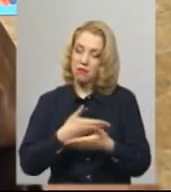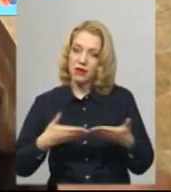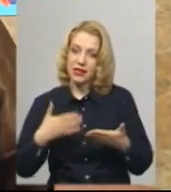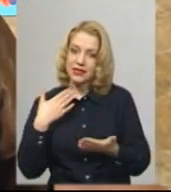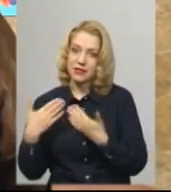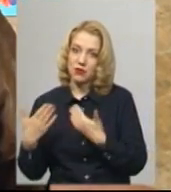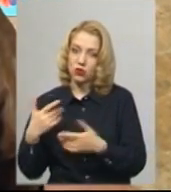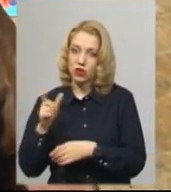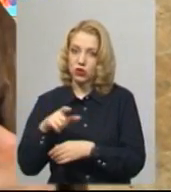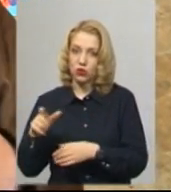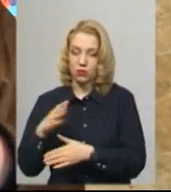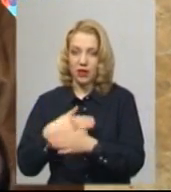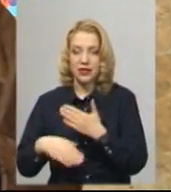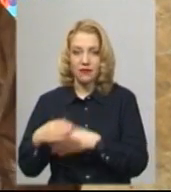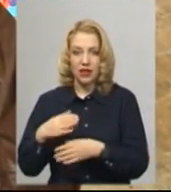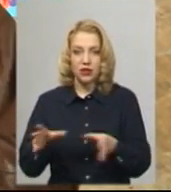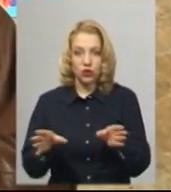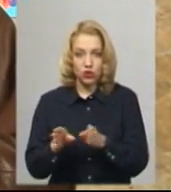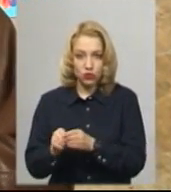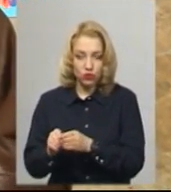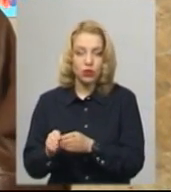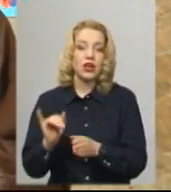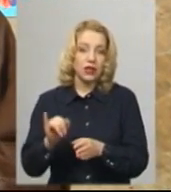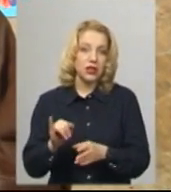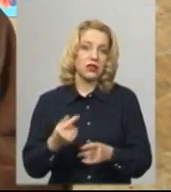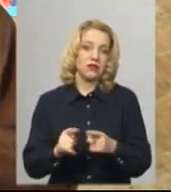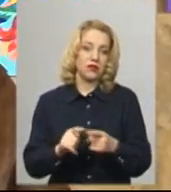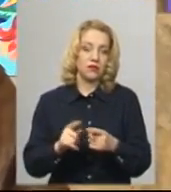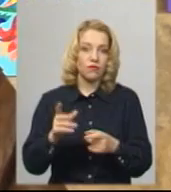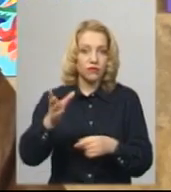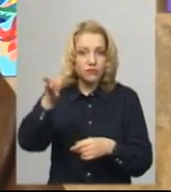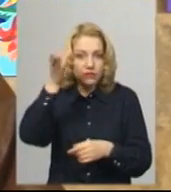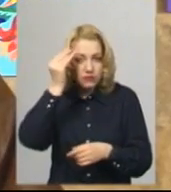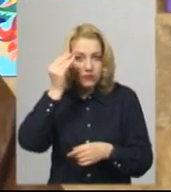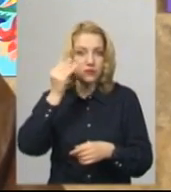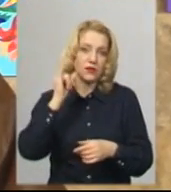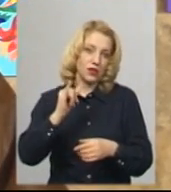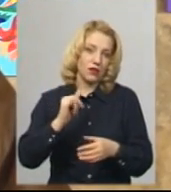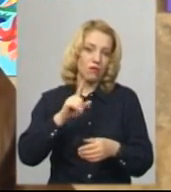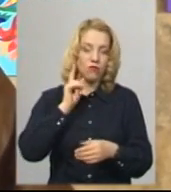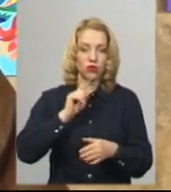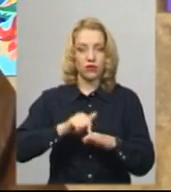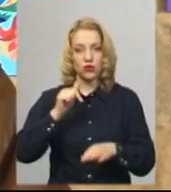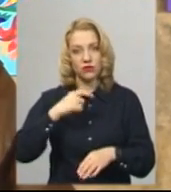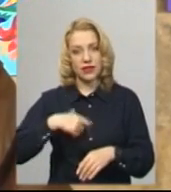з людьми з інвалідністю, і вже чогось позитивного собі взяли. Молодь тоді відчуває себе,